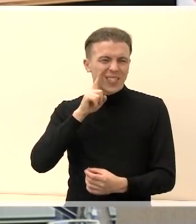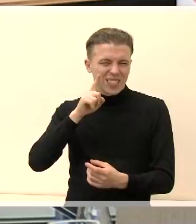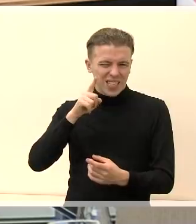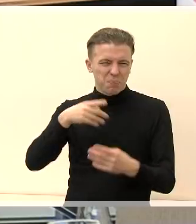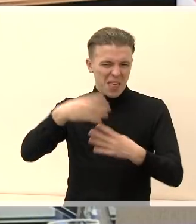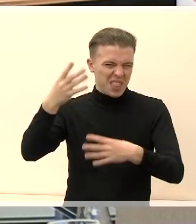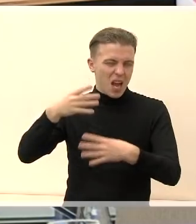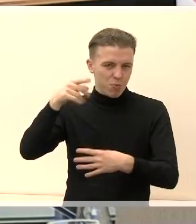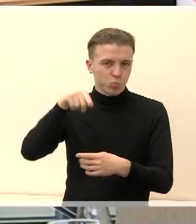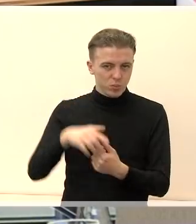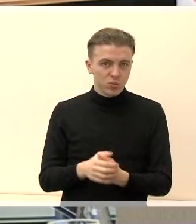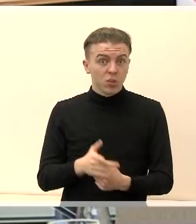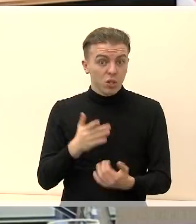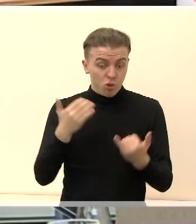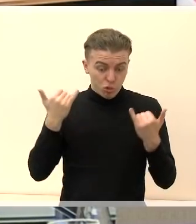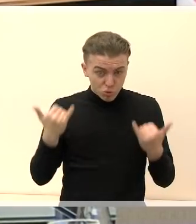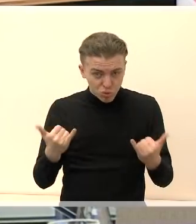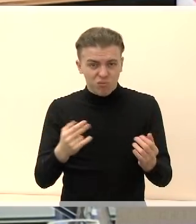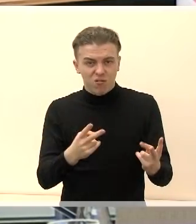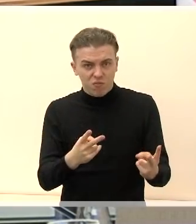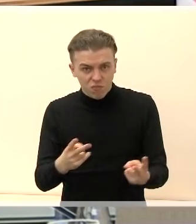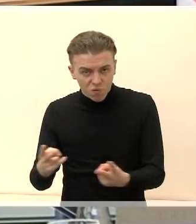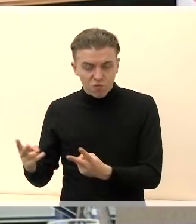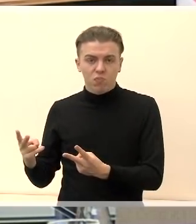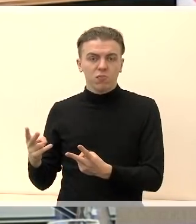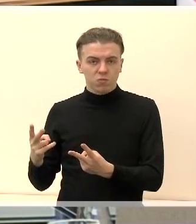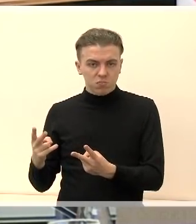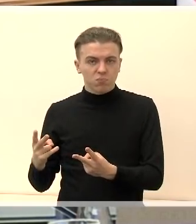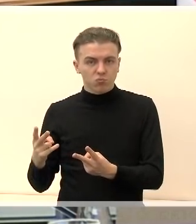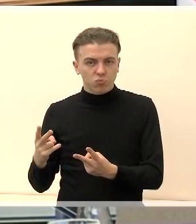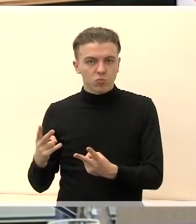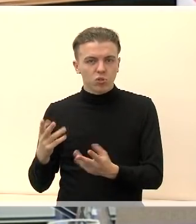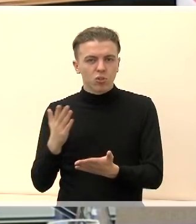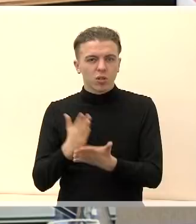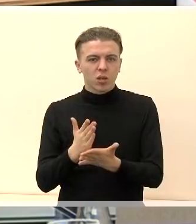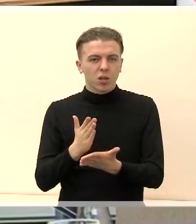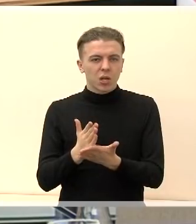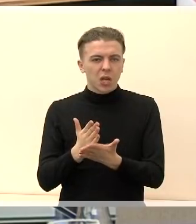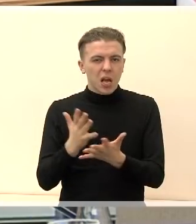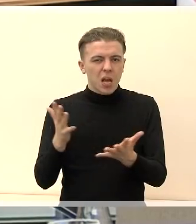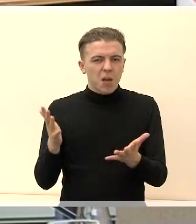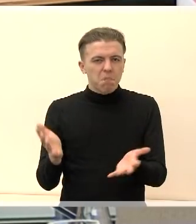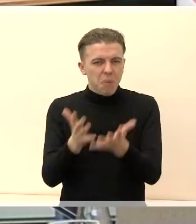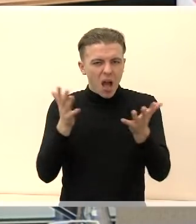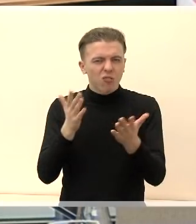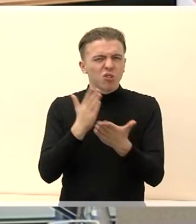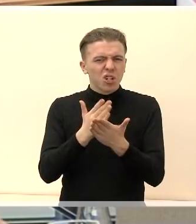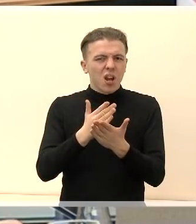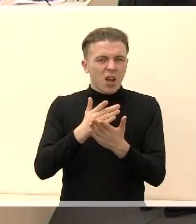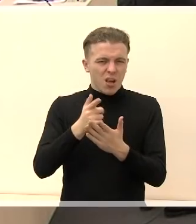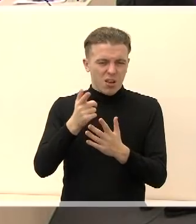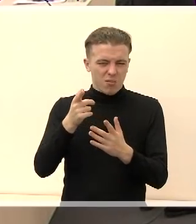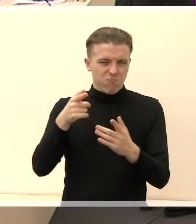vadinamas, dar ir šiandieną paremtas pagalbų stovi nugriuvęs balkonas.